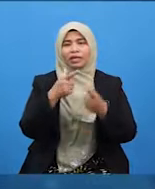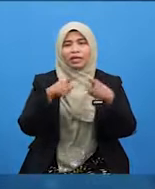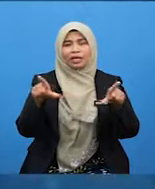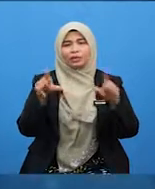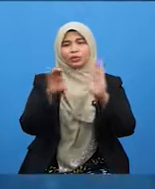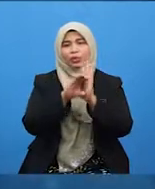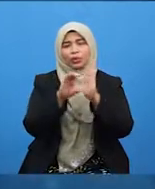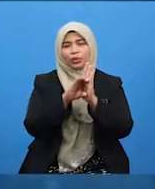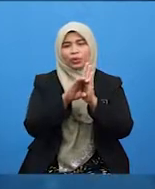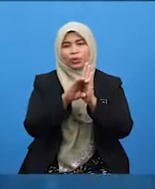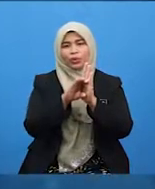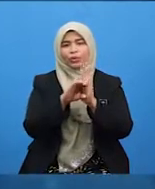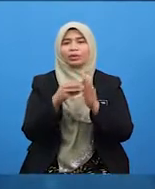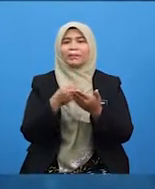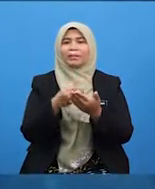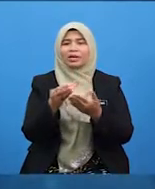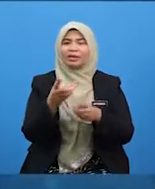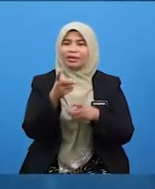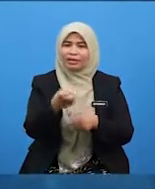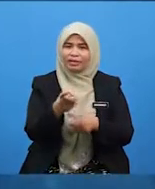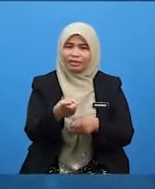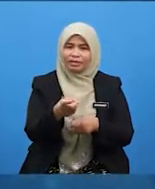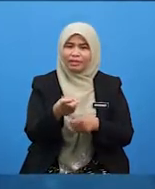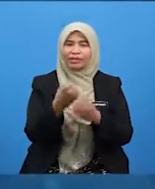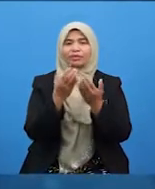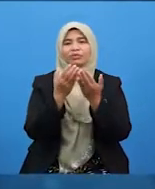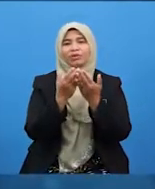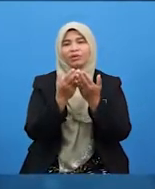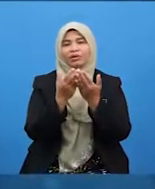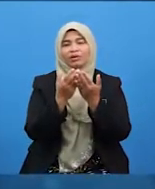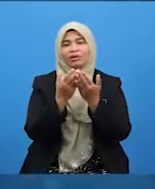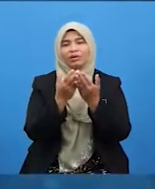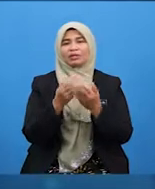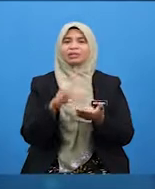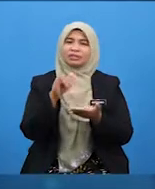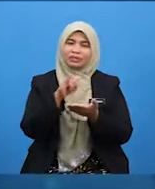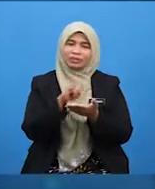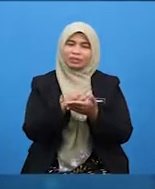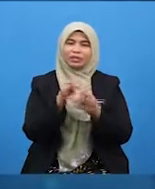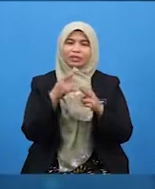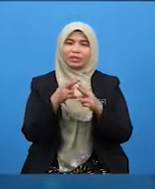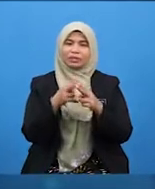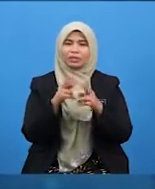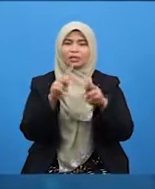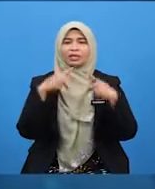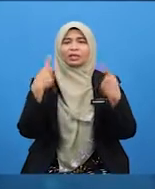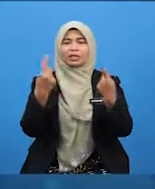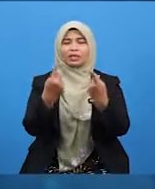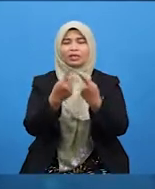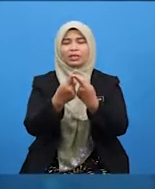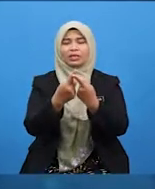dengan hadiah, doa, itulah namanya keluarga